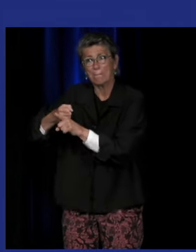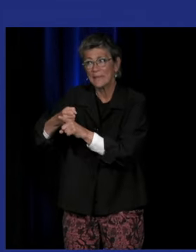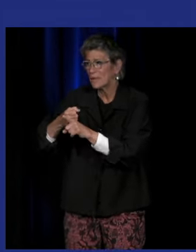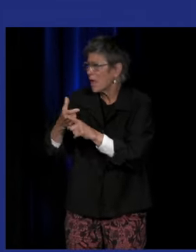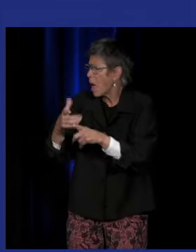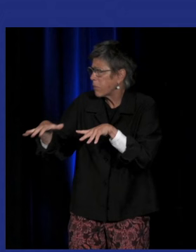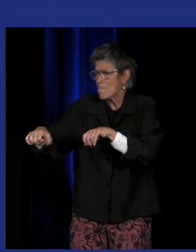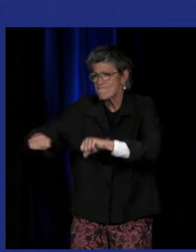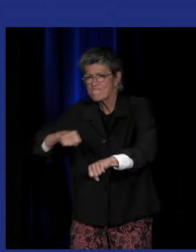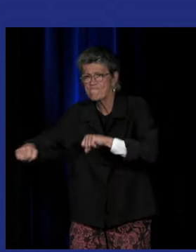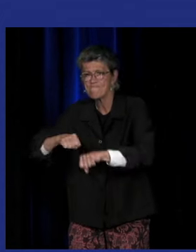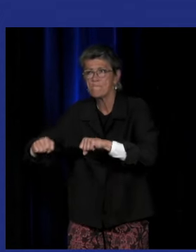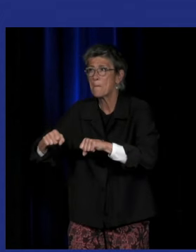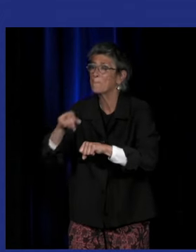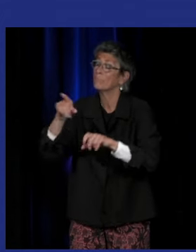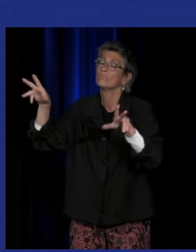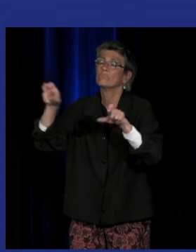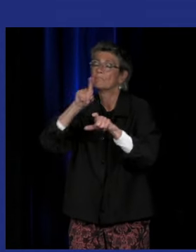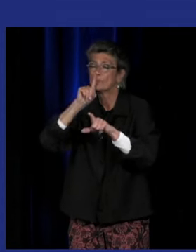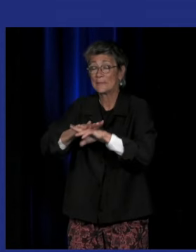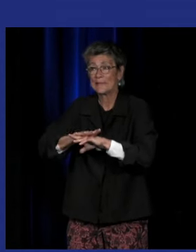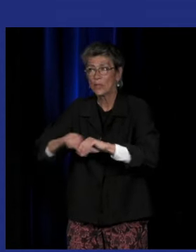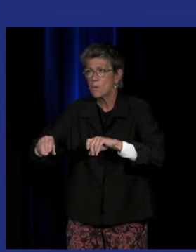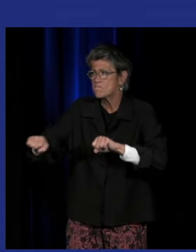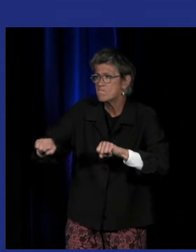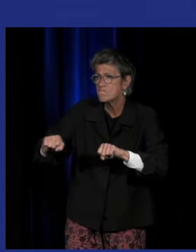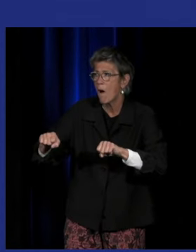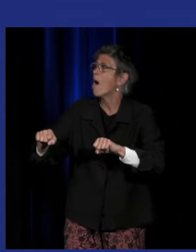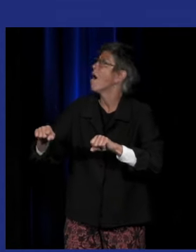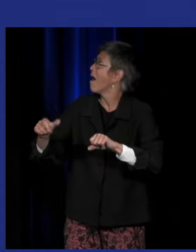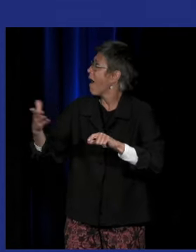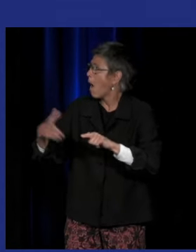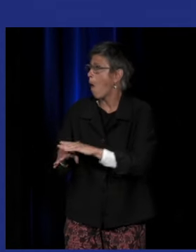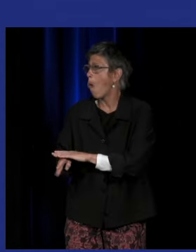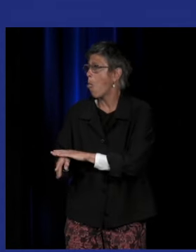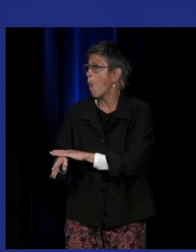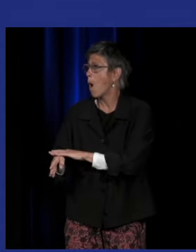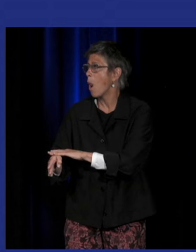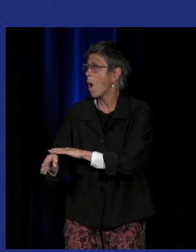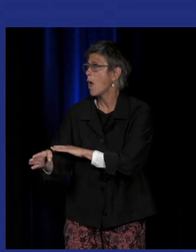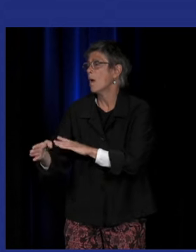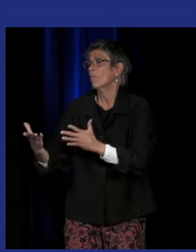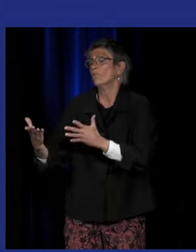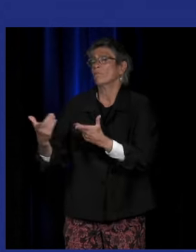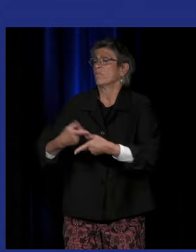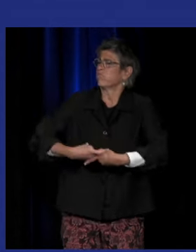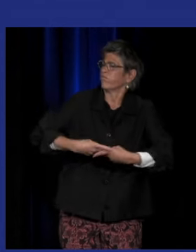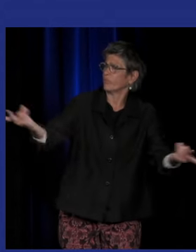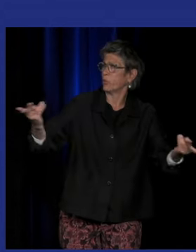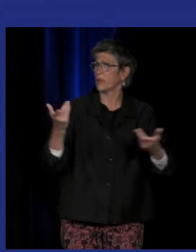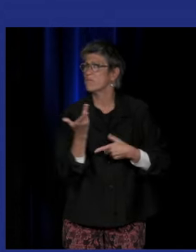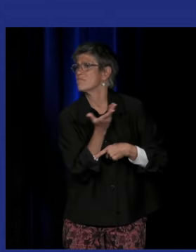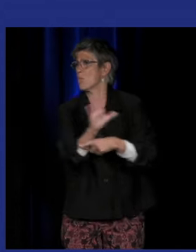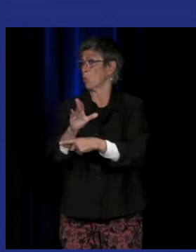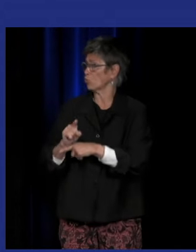ces mouvements silencieux vont en quelque sorte rester de manière souterraine pas dans la place publique mais d'une